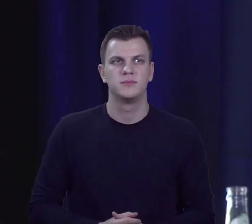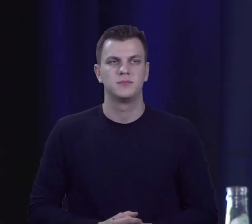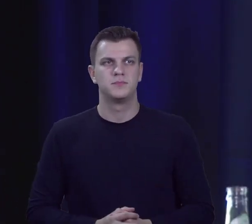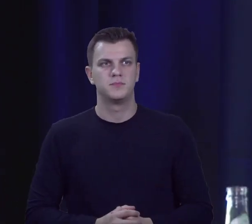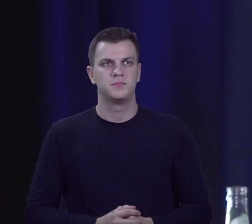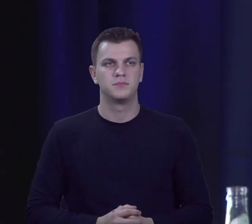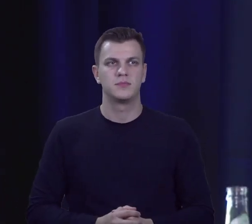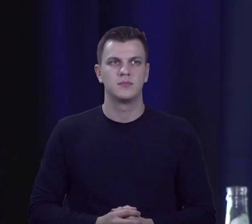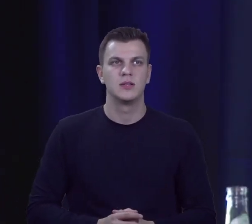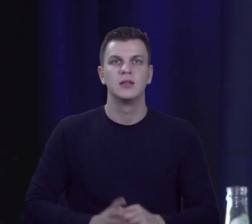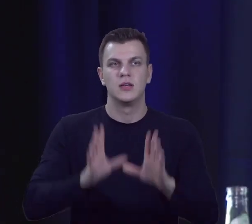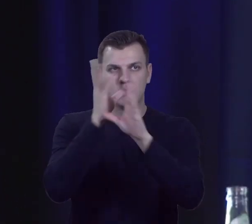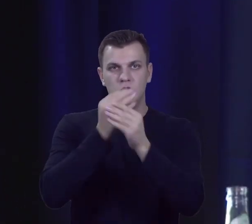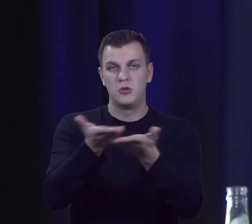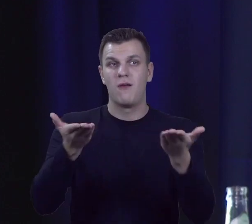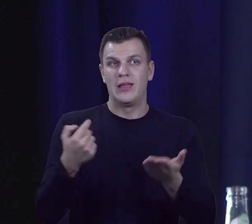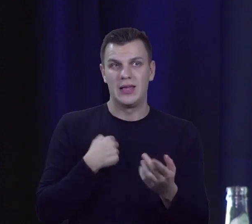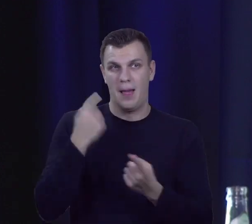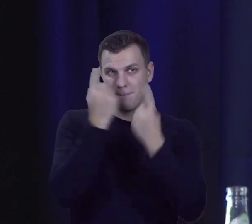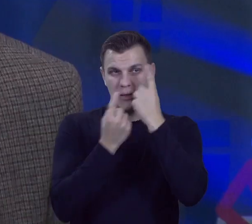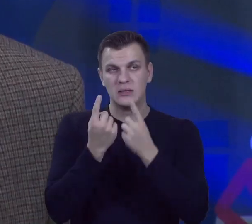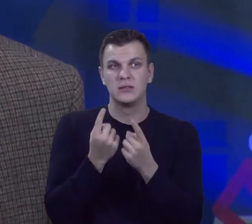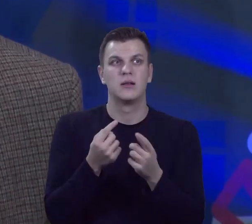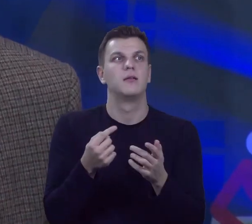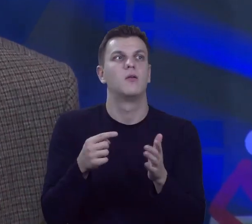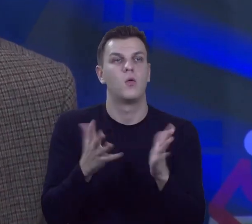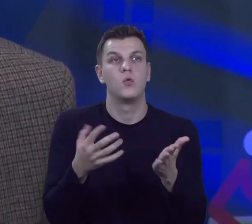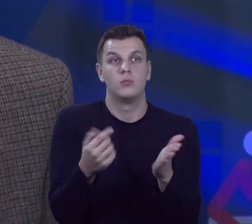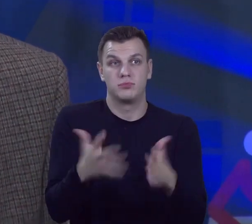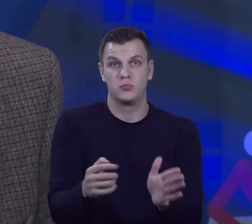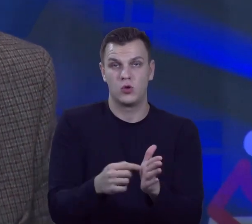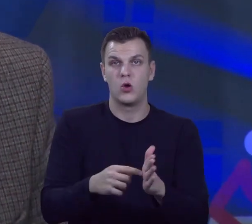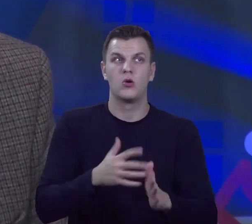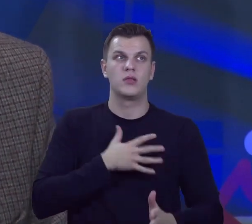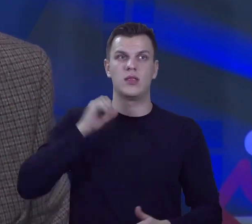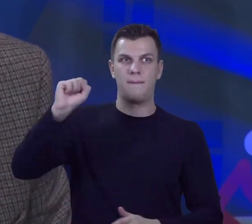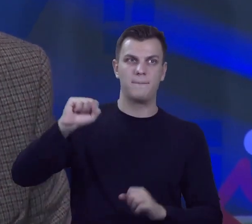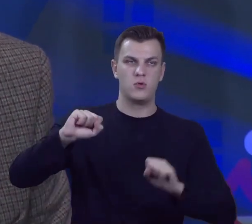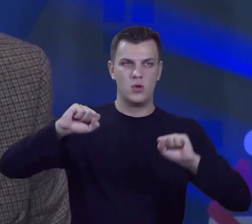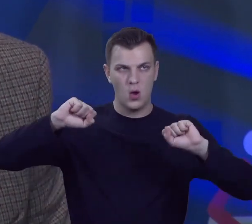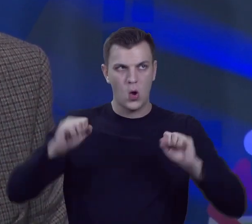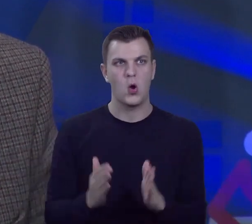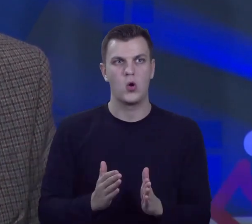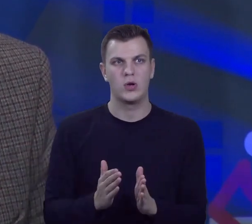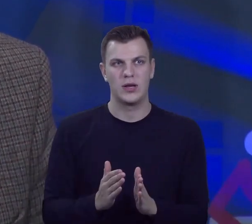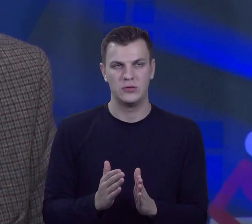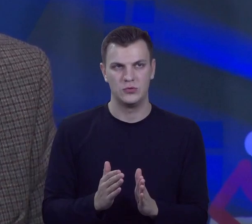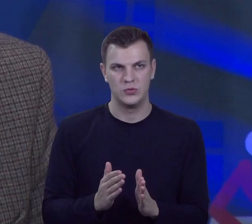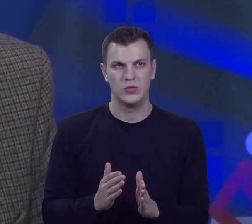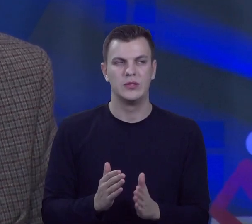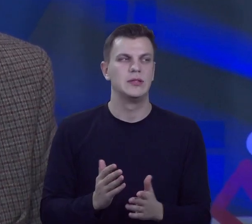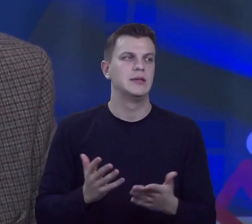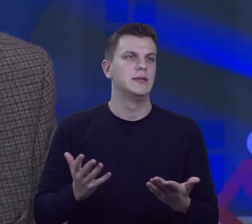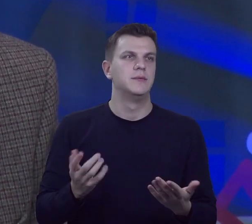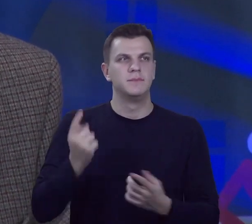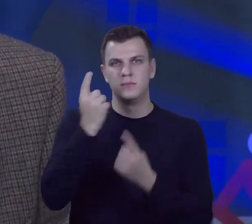Szanowni państwo, ja osobiście uważam, że jest to ograniczenie demokracji i tutaj myślę, że powinniśmy